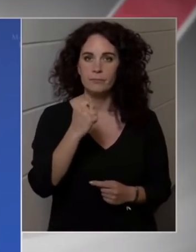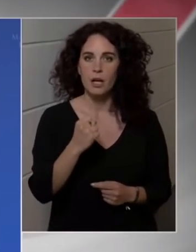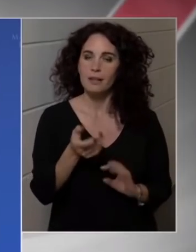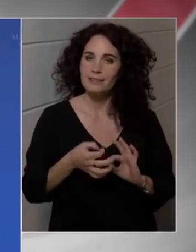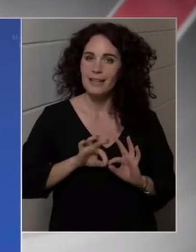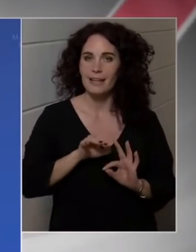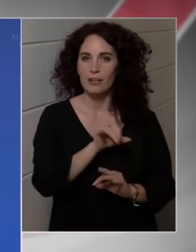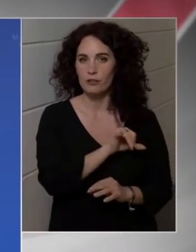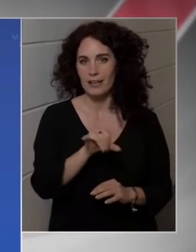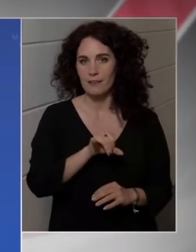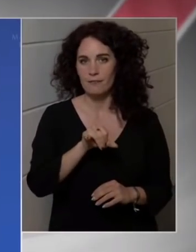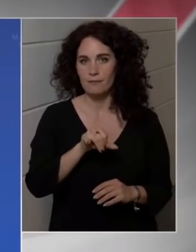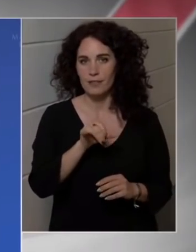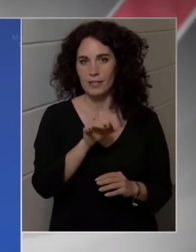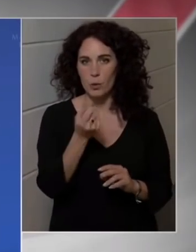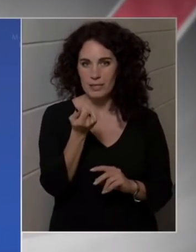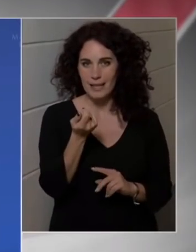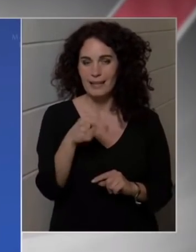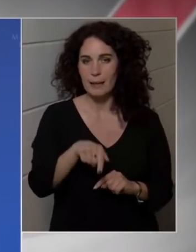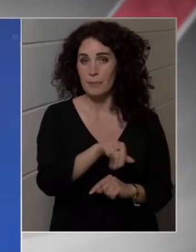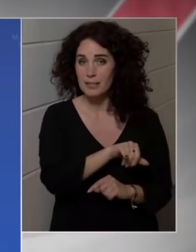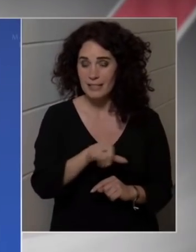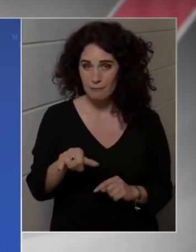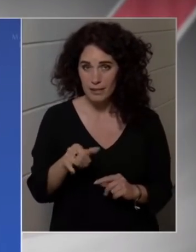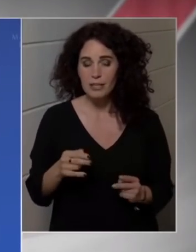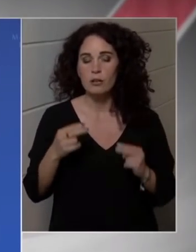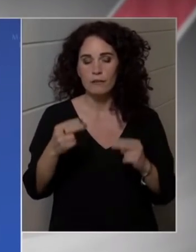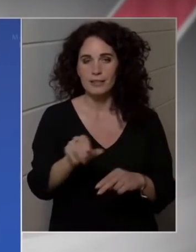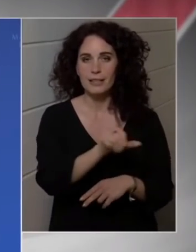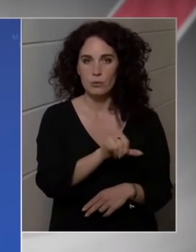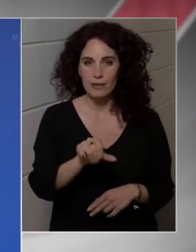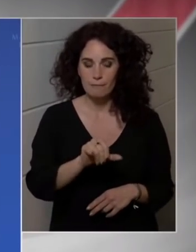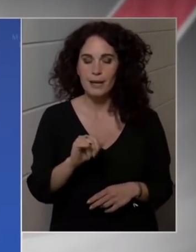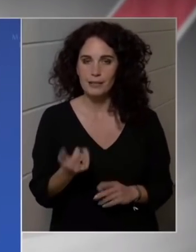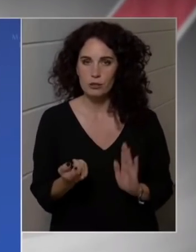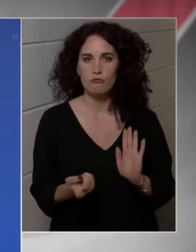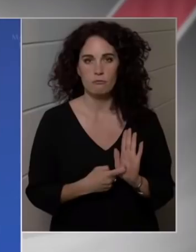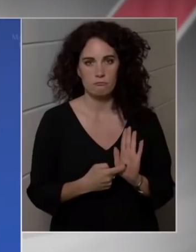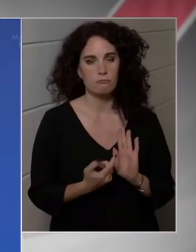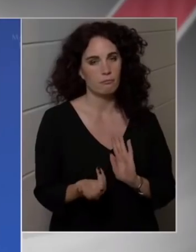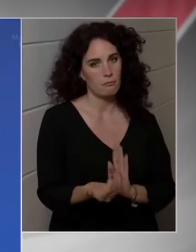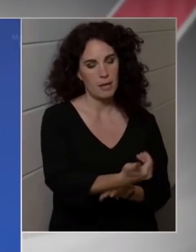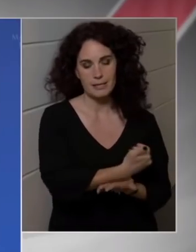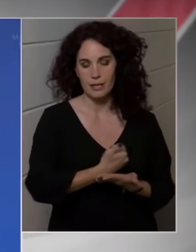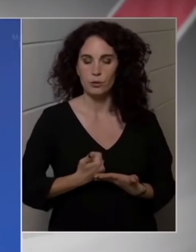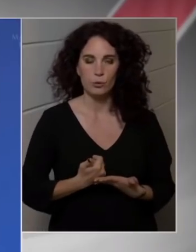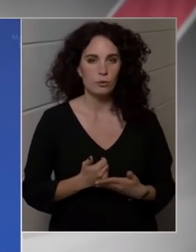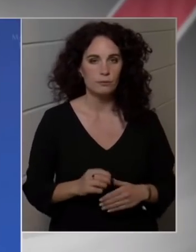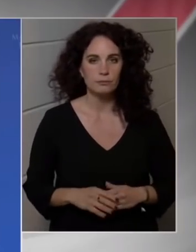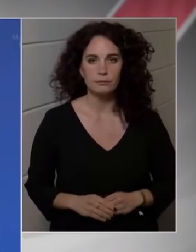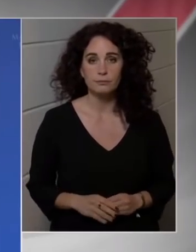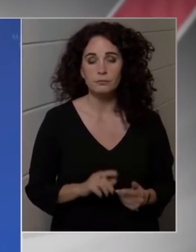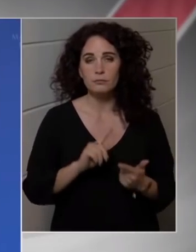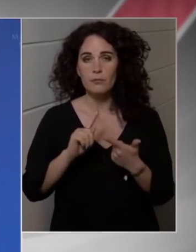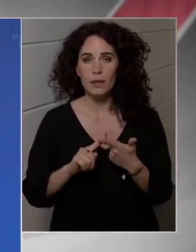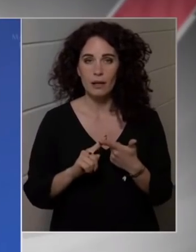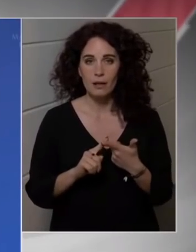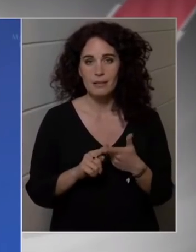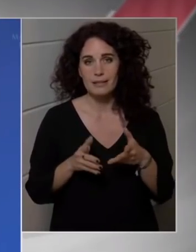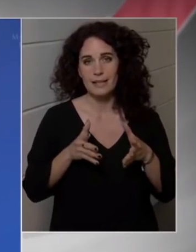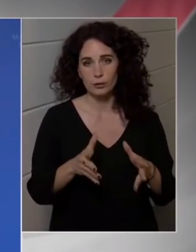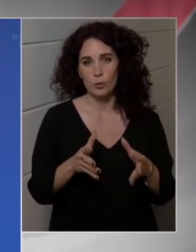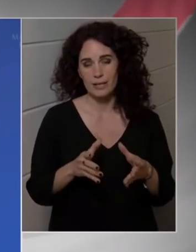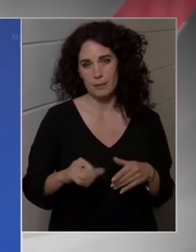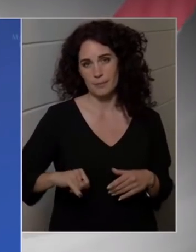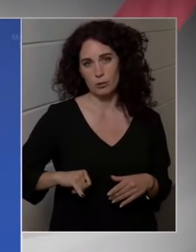milliárd az elvonandó profit. Ez az éves összege az elvonandó profitnak, fontos, és azon leszünk, hogy ezt a teljes